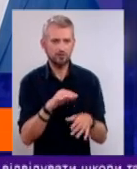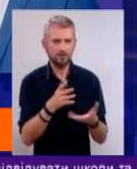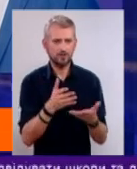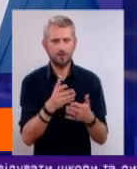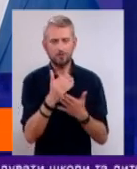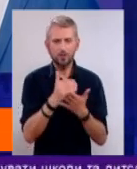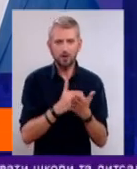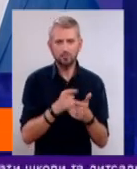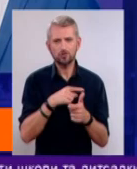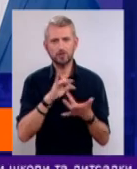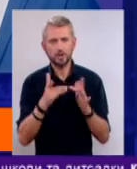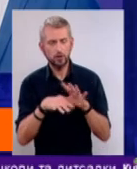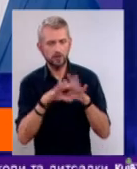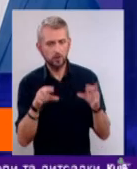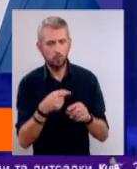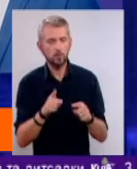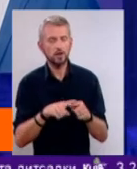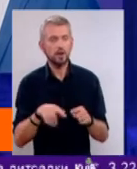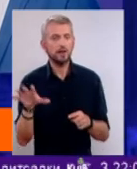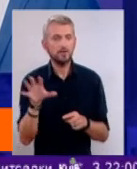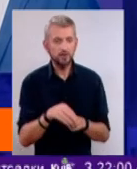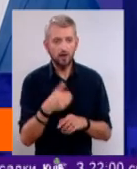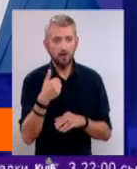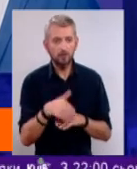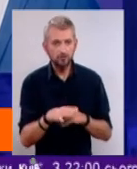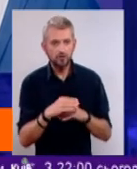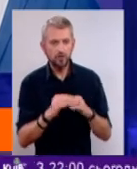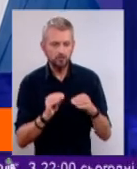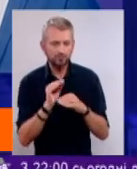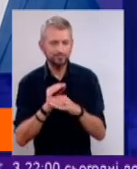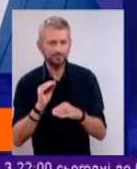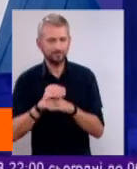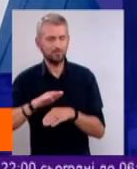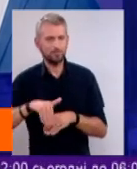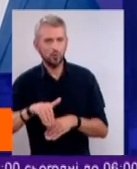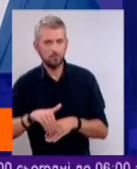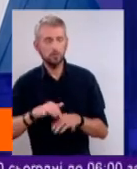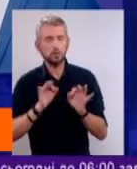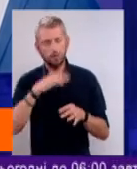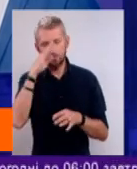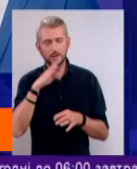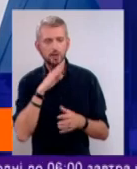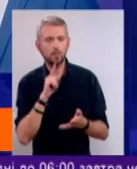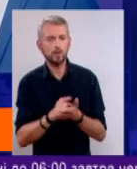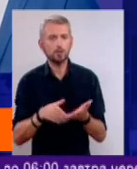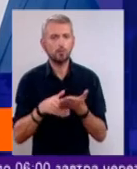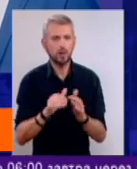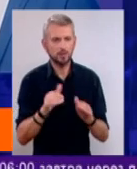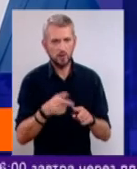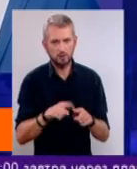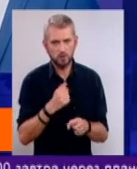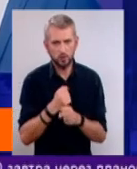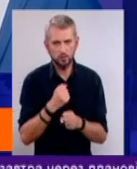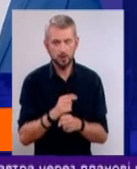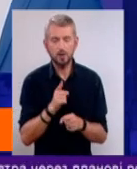інтернеті в цілому – це все вже надбудовується після цього. Безумовно, батьки повинні допомагати дітям це робити.